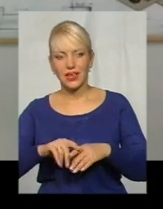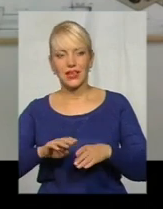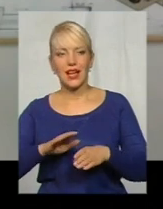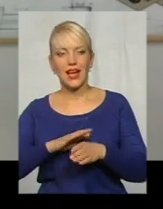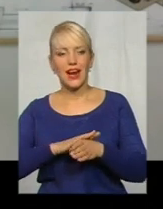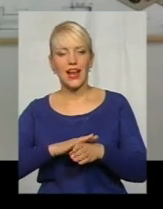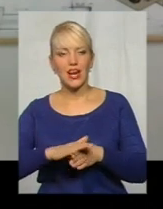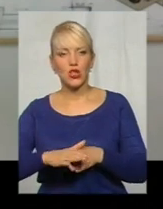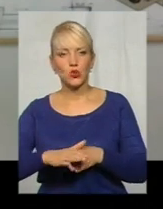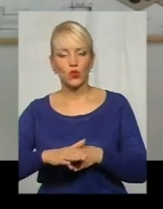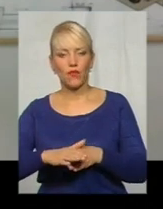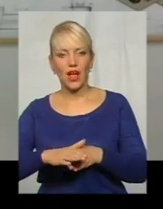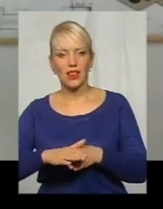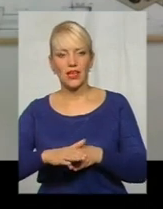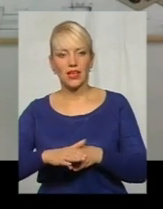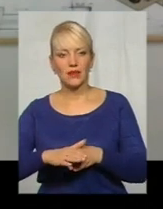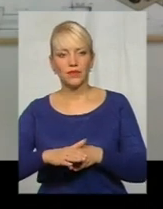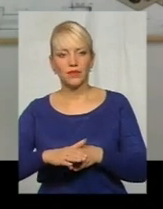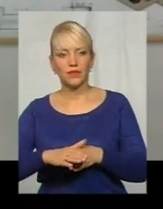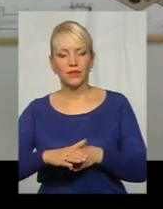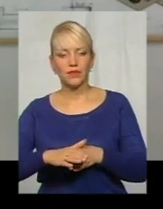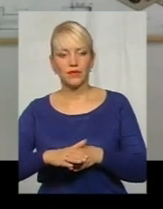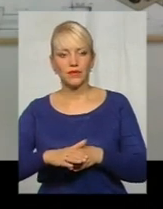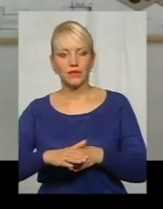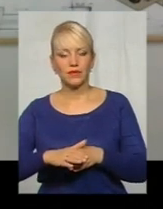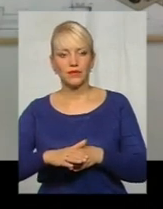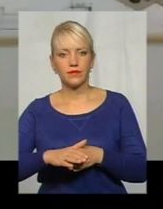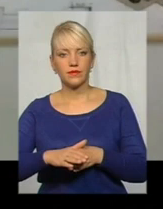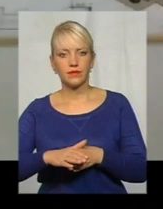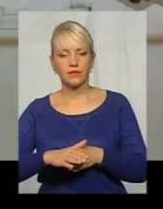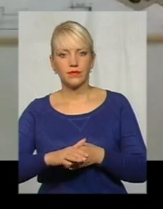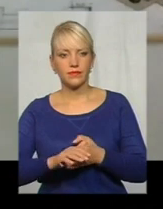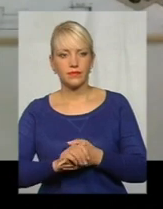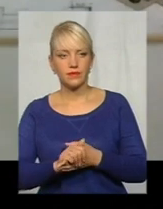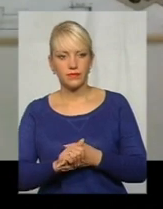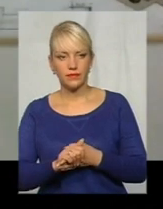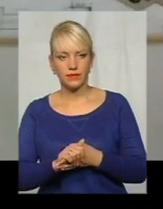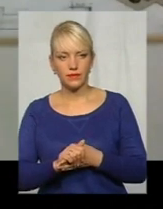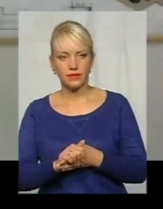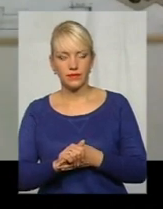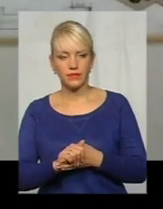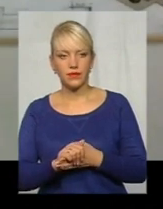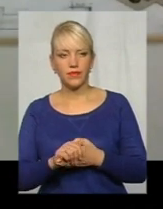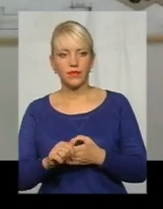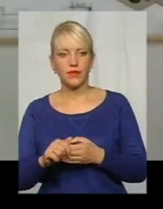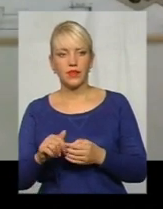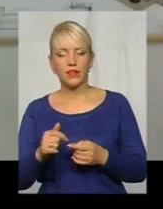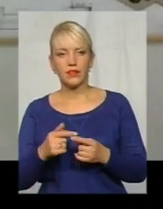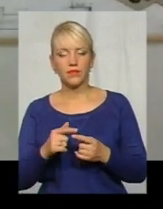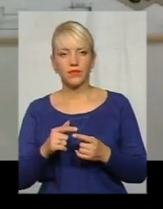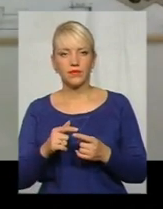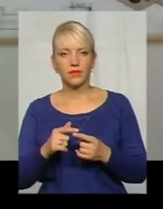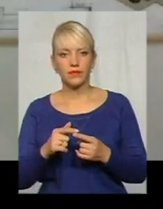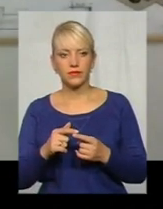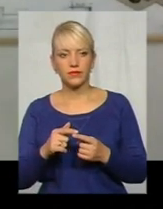порадав пропоративні формати для Астарт-компанії. Фактична